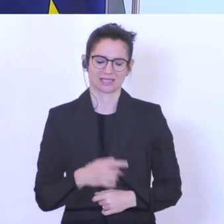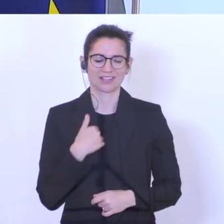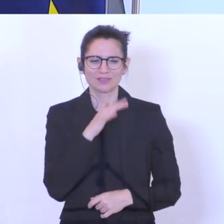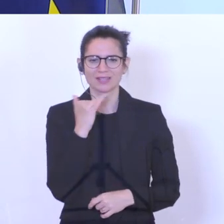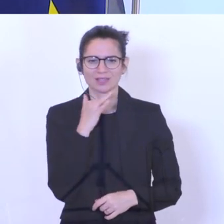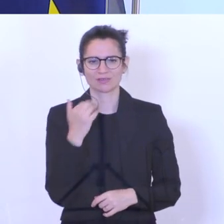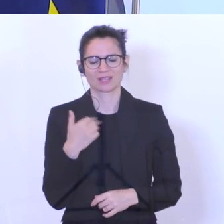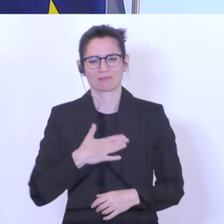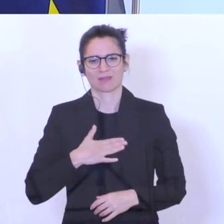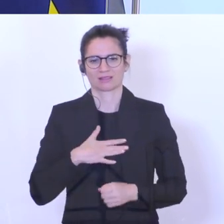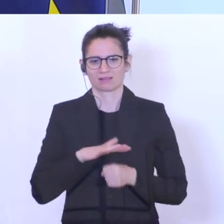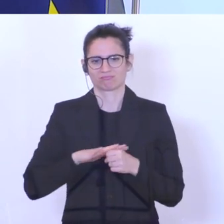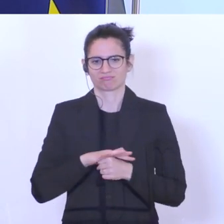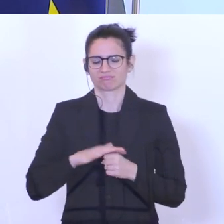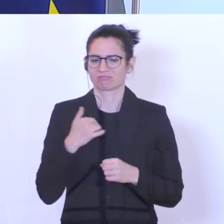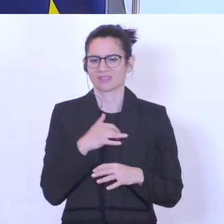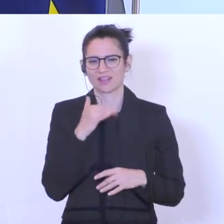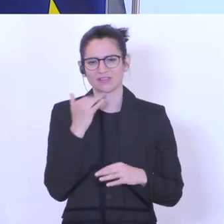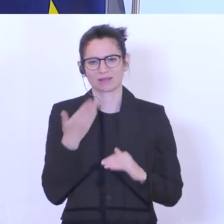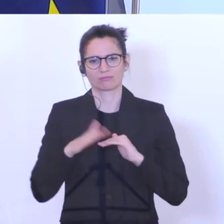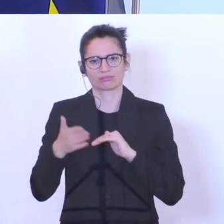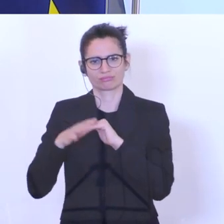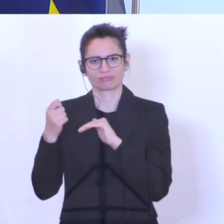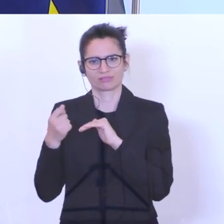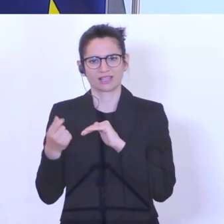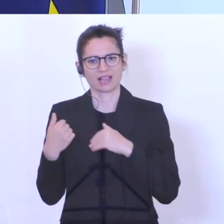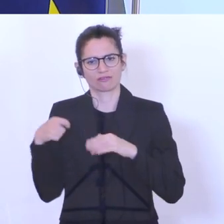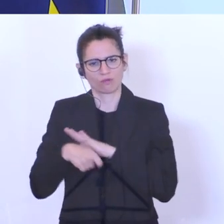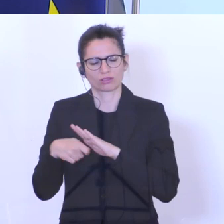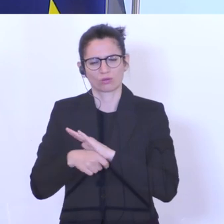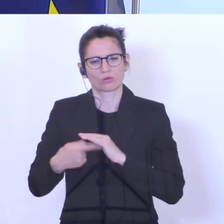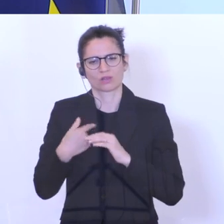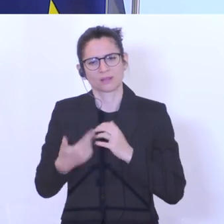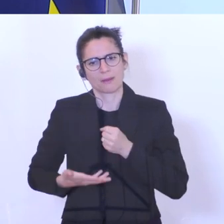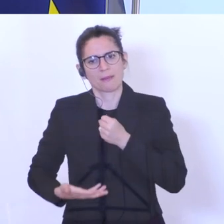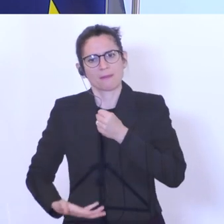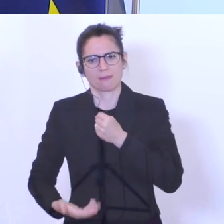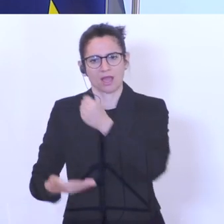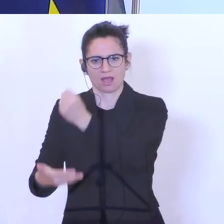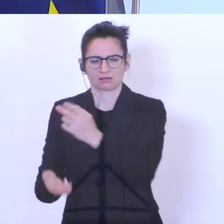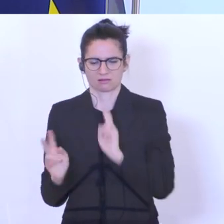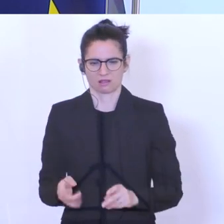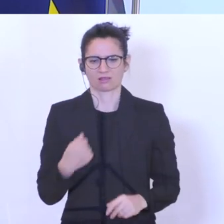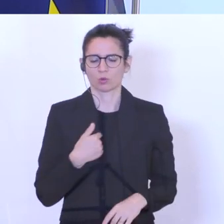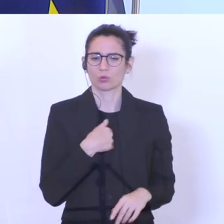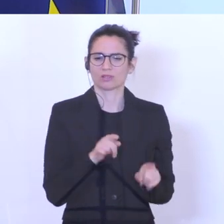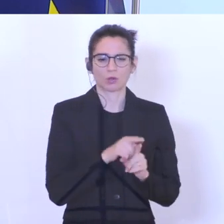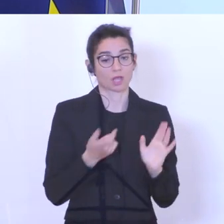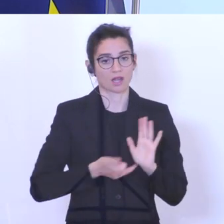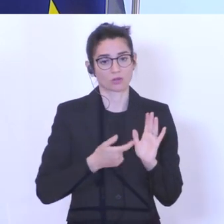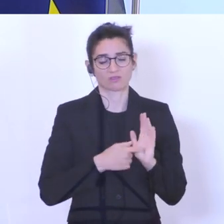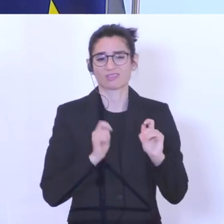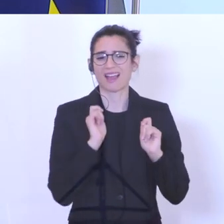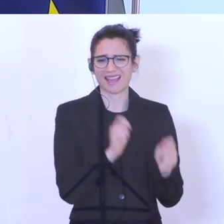aufgestockt in meinem Ressort. Die Verwaltung steht vor massiven Herausforderungen. Auch diese Vielzahl an Anträge abzuarbeiten. sind